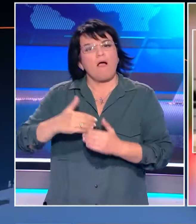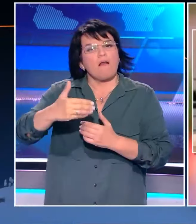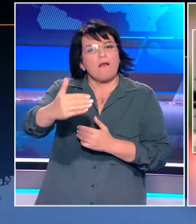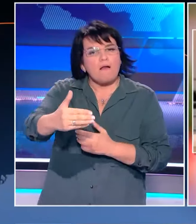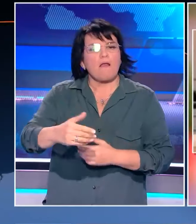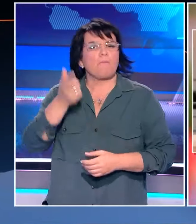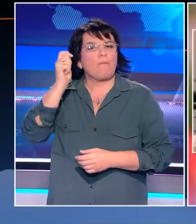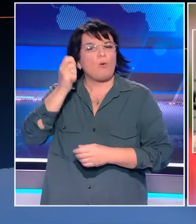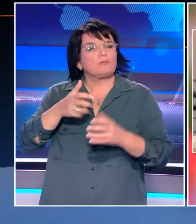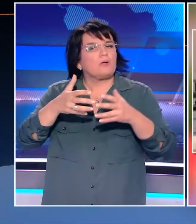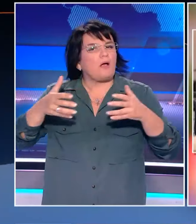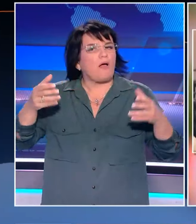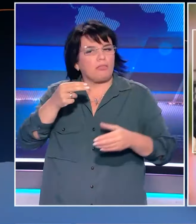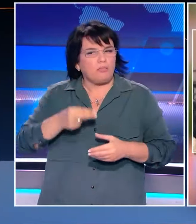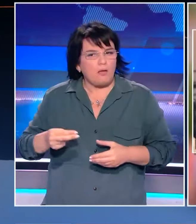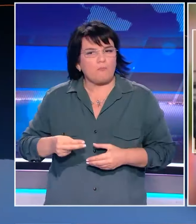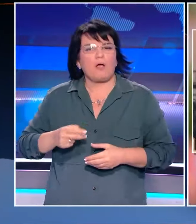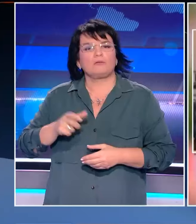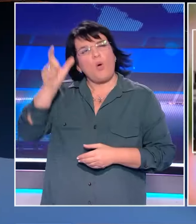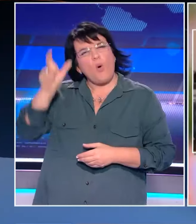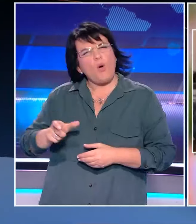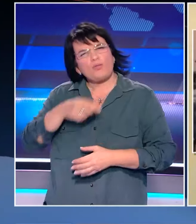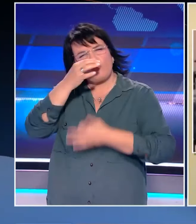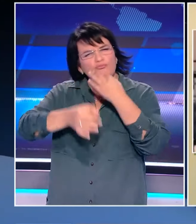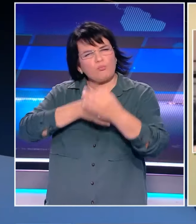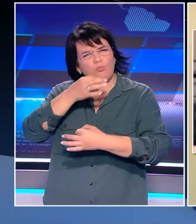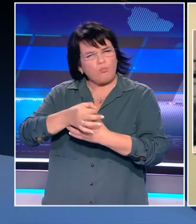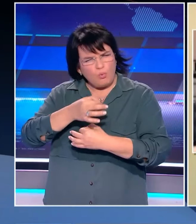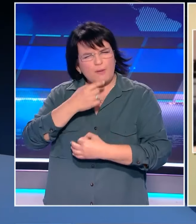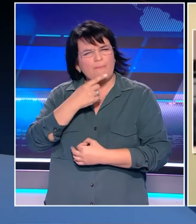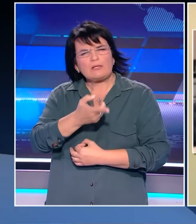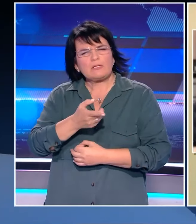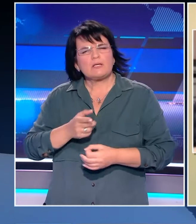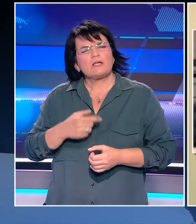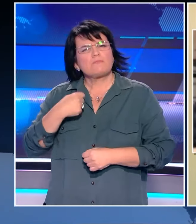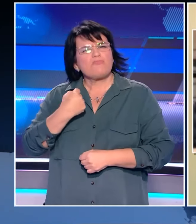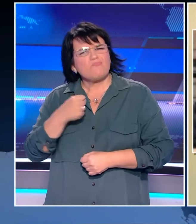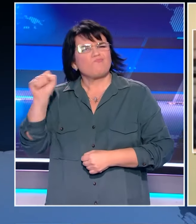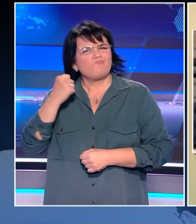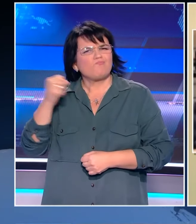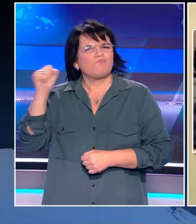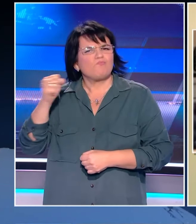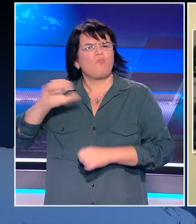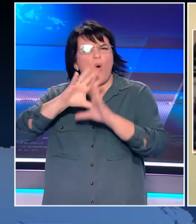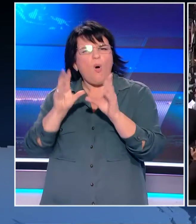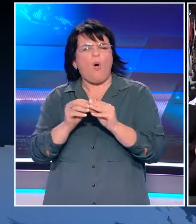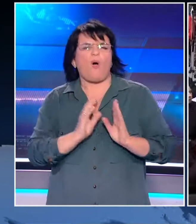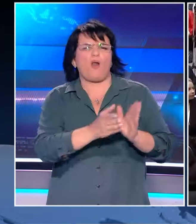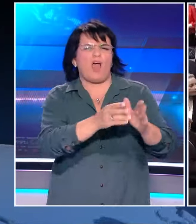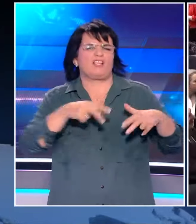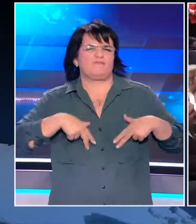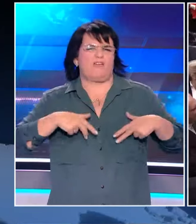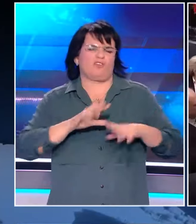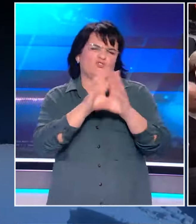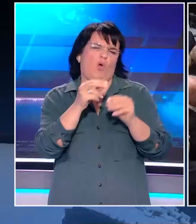πολιτικά, η αλήθεια είναι ότι με την τελευταία του τοποθέτηση διαφώνησε συνολικά με την πορεία της κυβέρνησης. Η